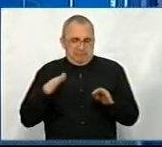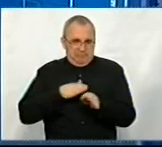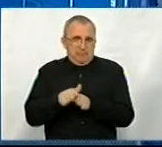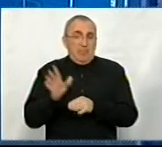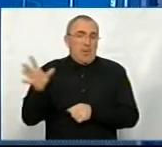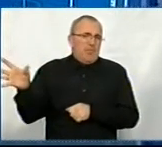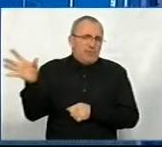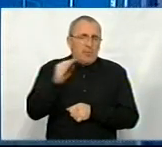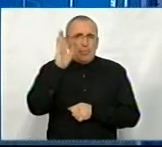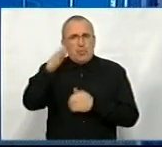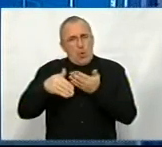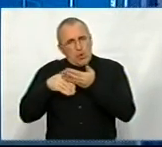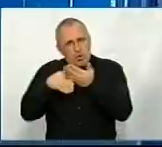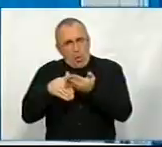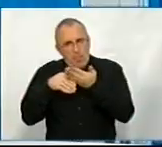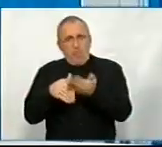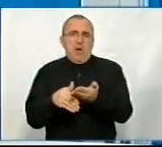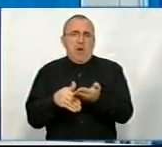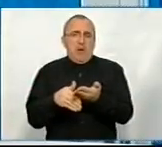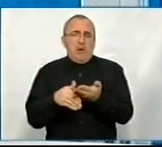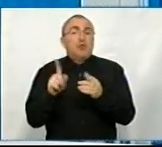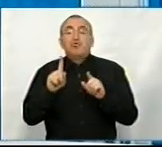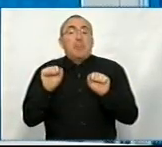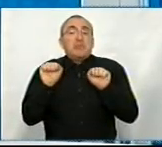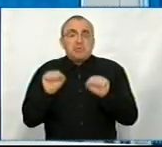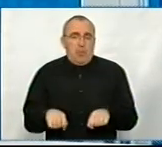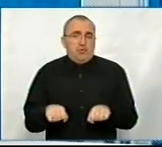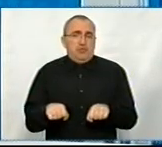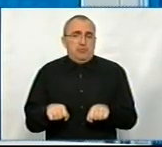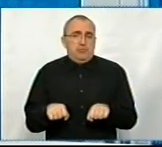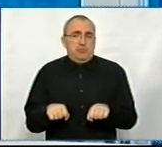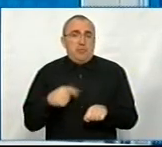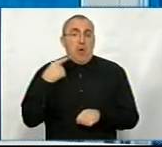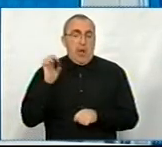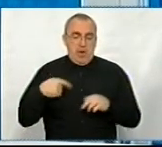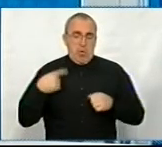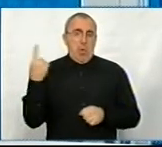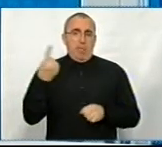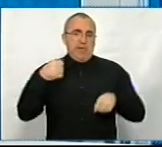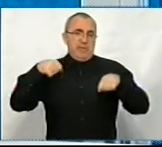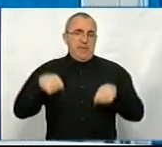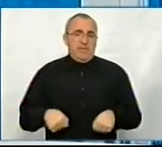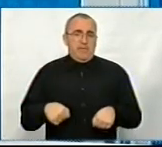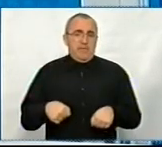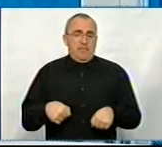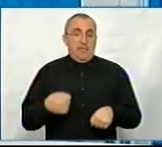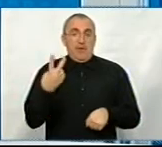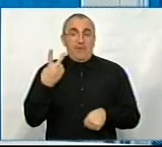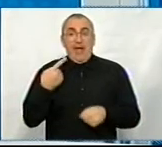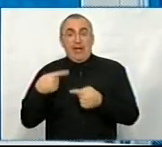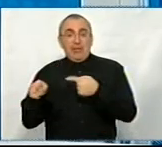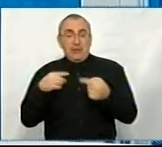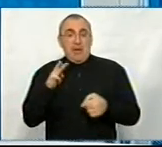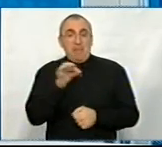будемо всіляко йому допомагати, чим зможемо, як обласна влада. Два інших, мера, вони